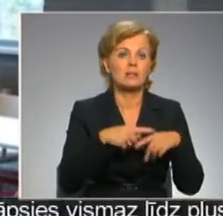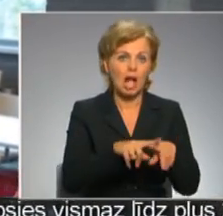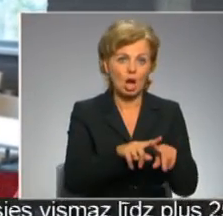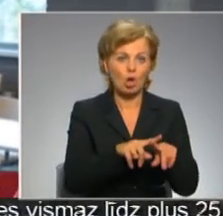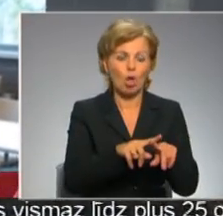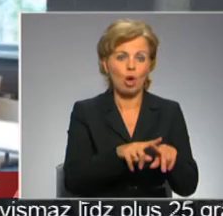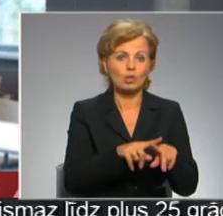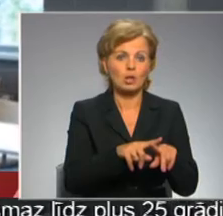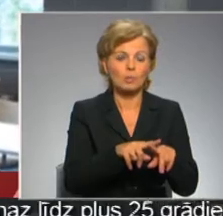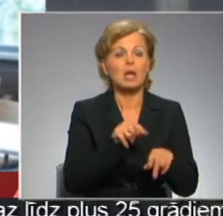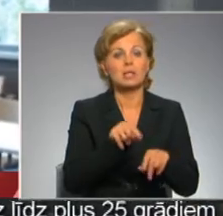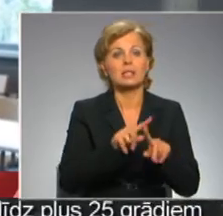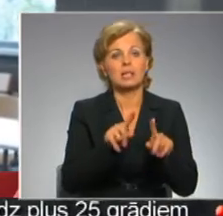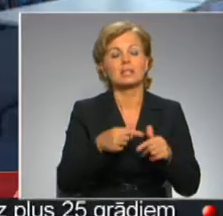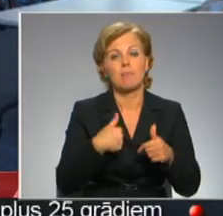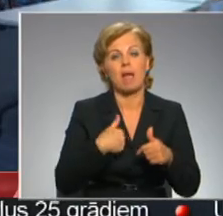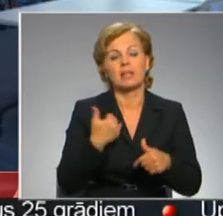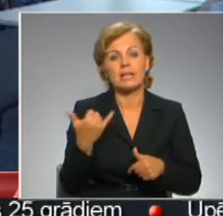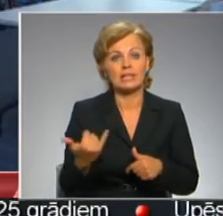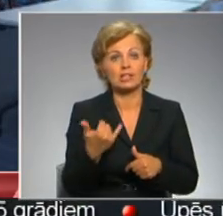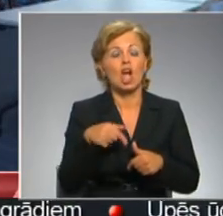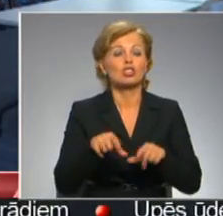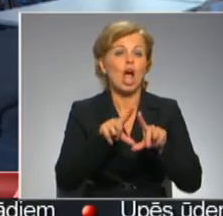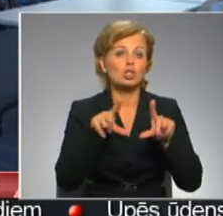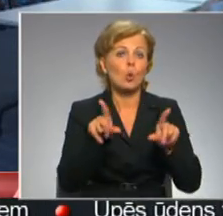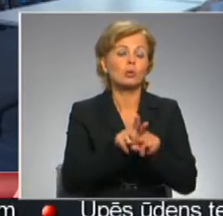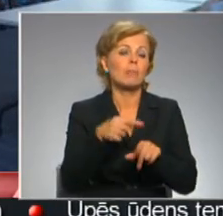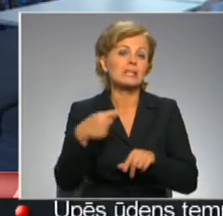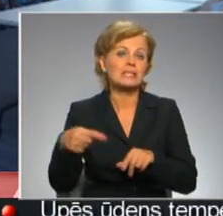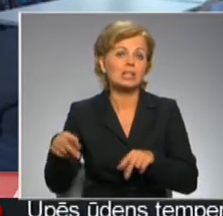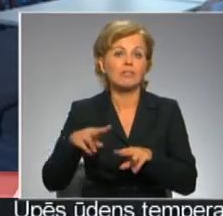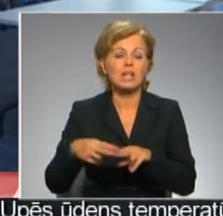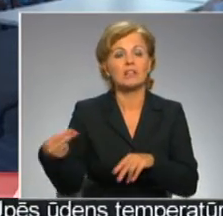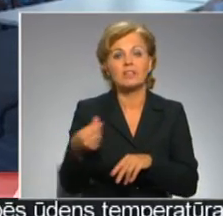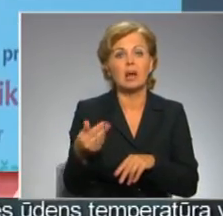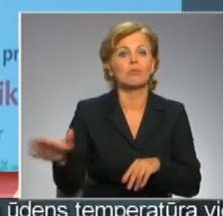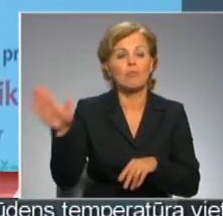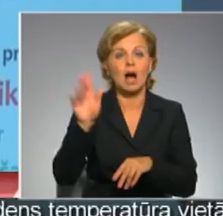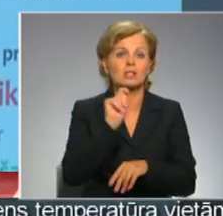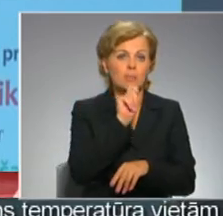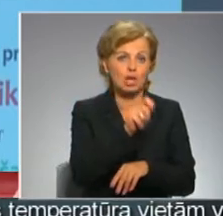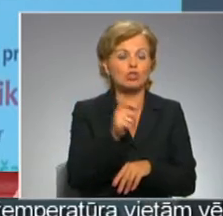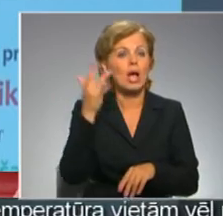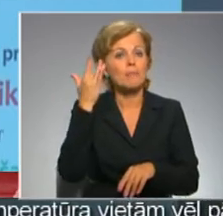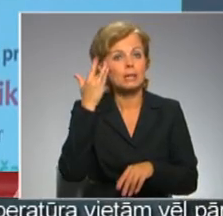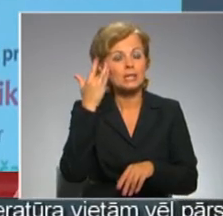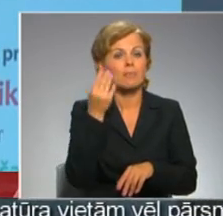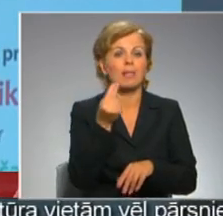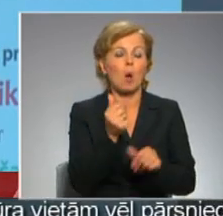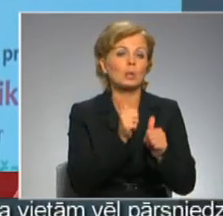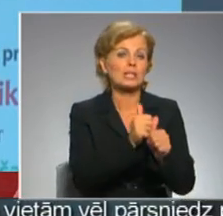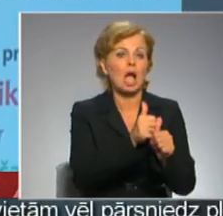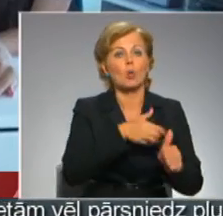un tādas lietas, kas man interesē. Šajā skolā tāpat kā citviet finansējums no valsts tiks piešķirts pēc principa naudas eko